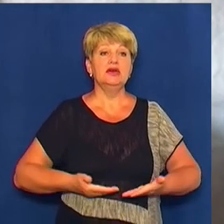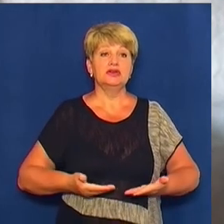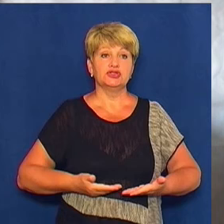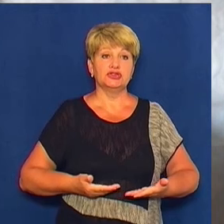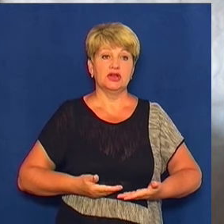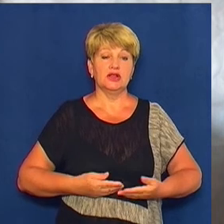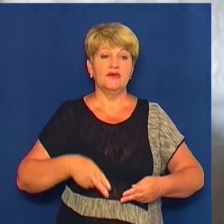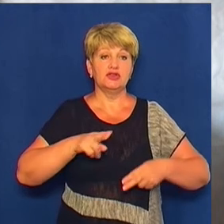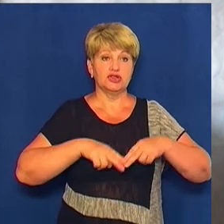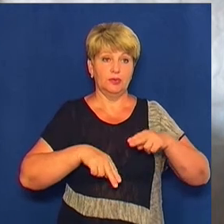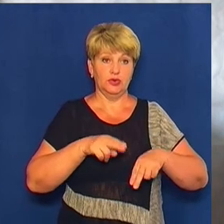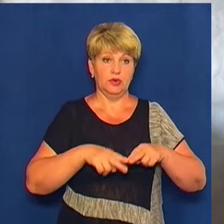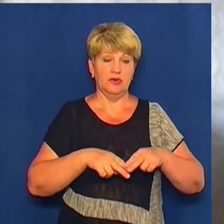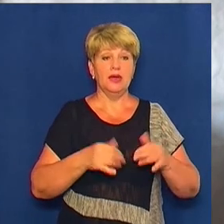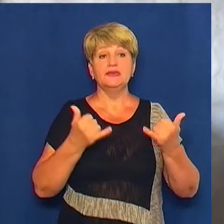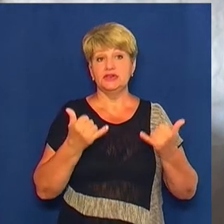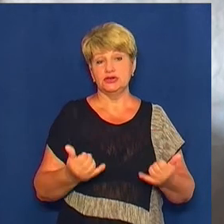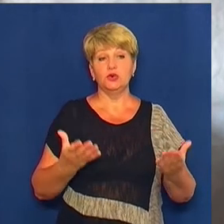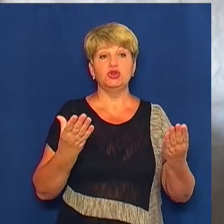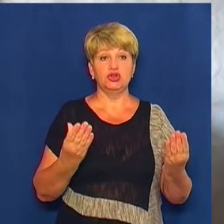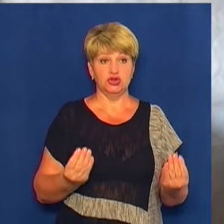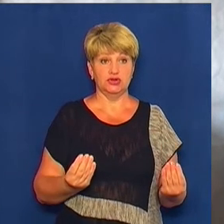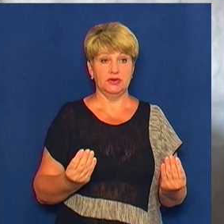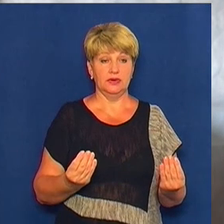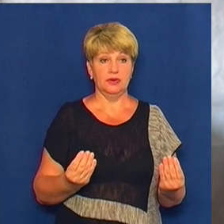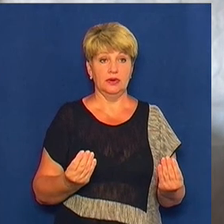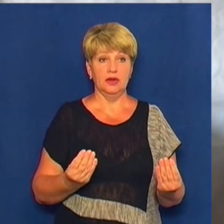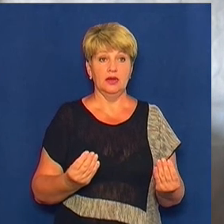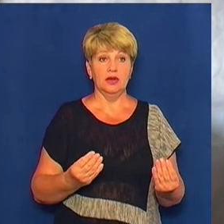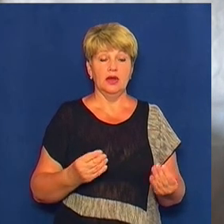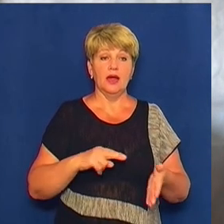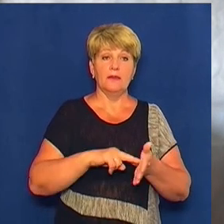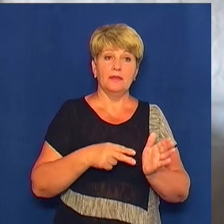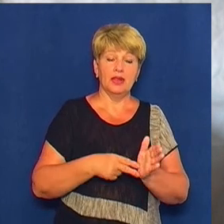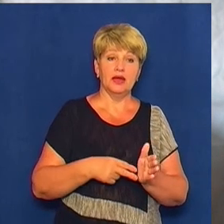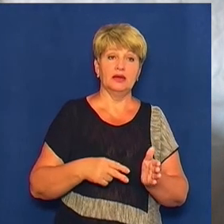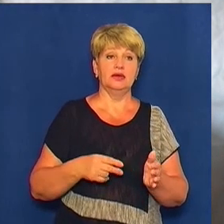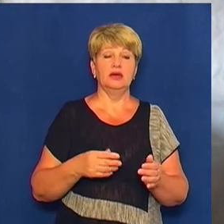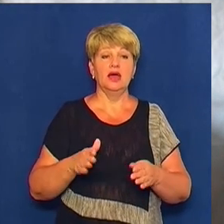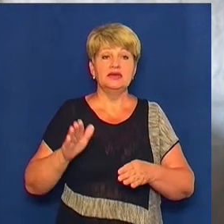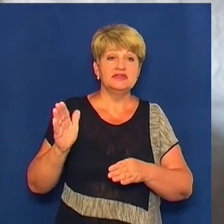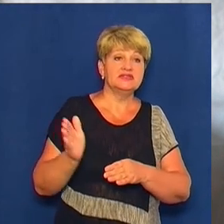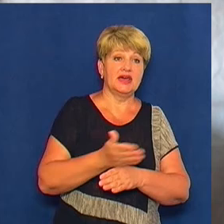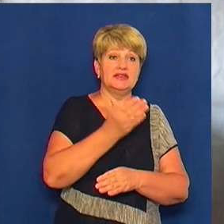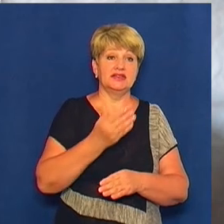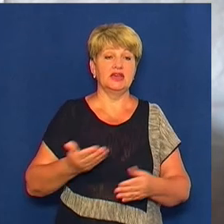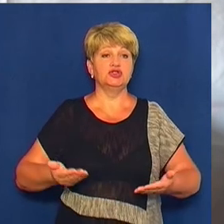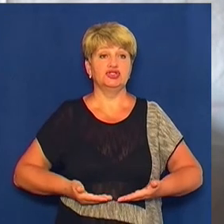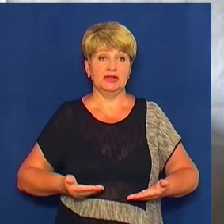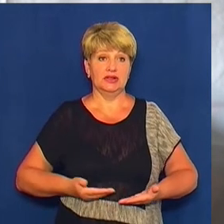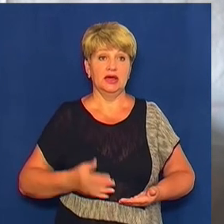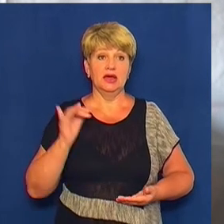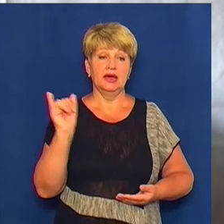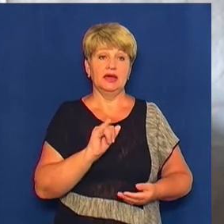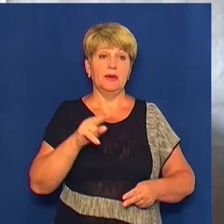забудови. На сьогоднішній день по генеральному плану там передбачається знесення житла і